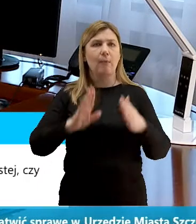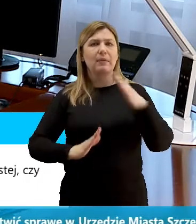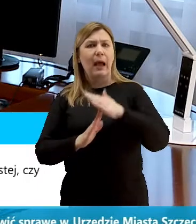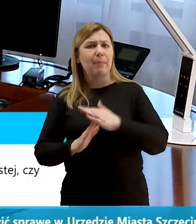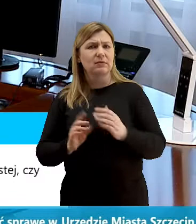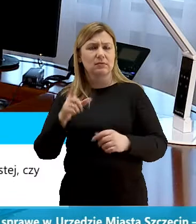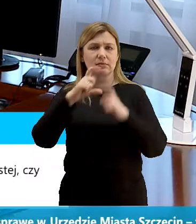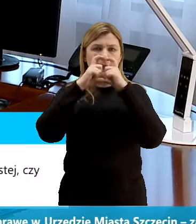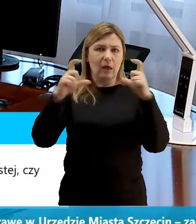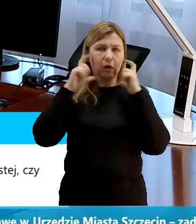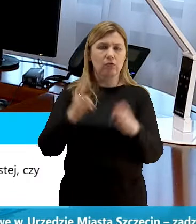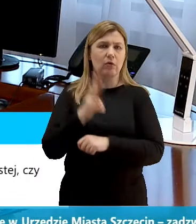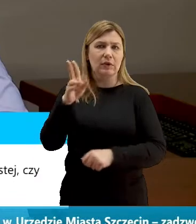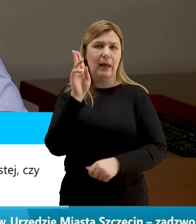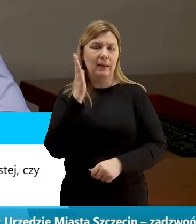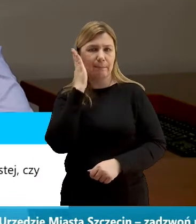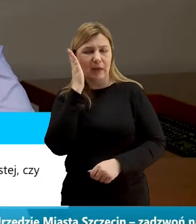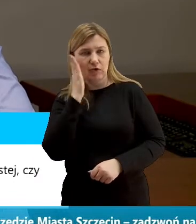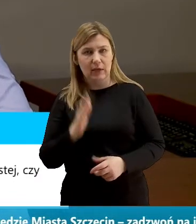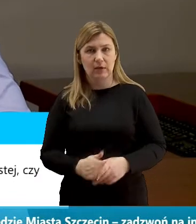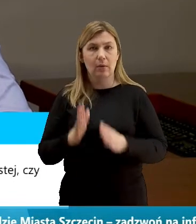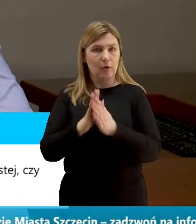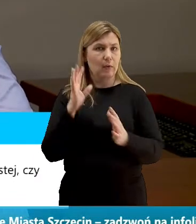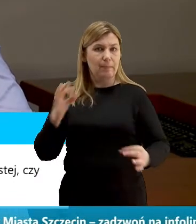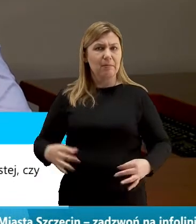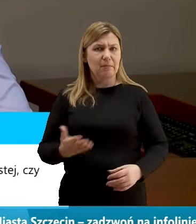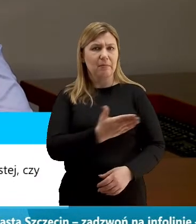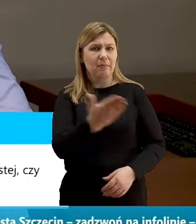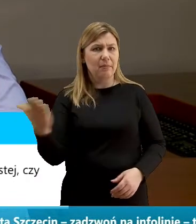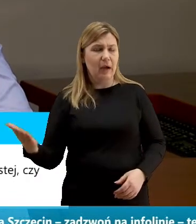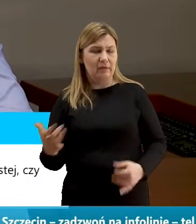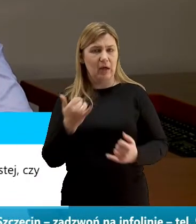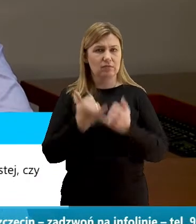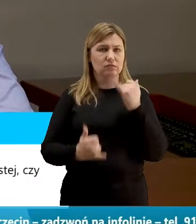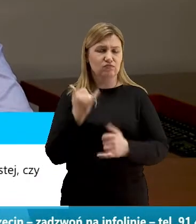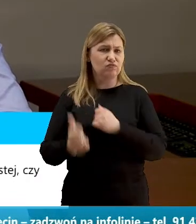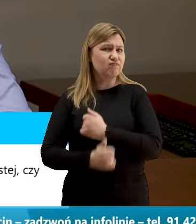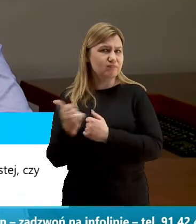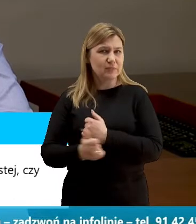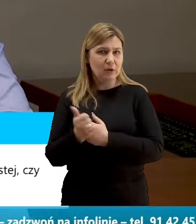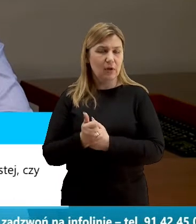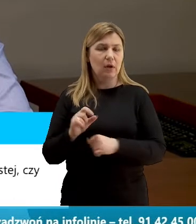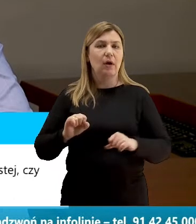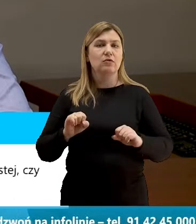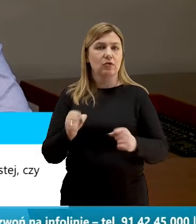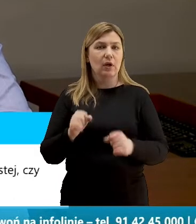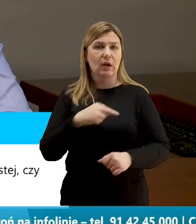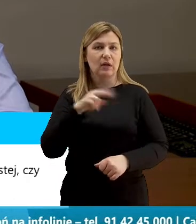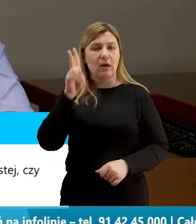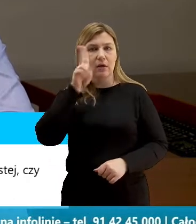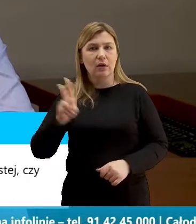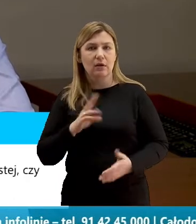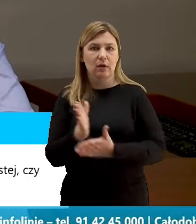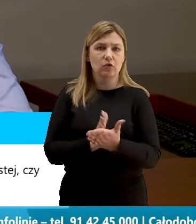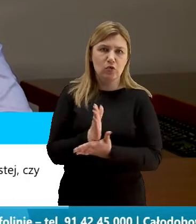mieszkańców? Proszę Państwa, jeżeli chodzi o funkcjonowanie naszych instytucji służb, które